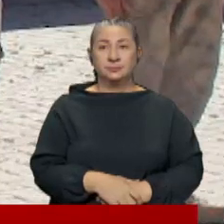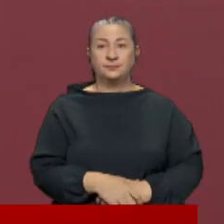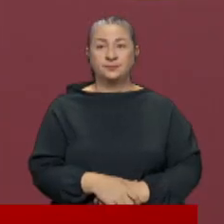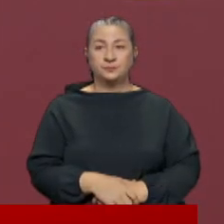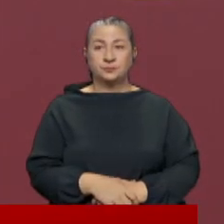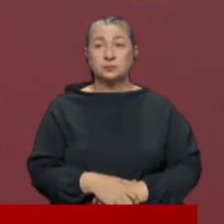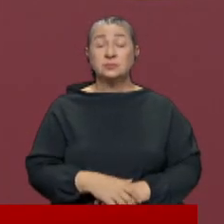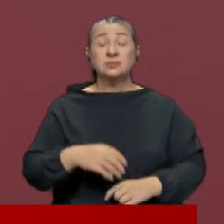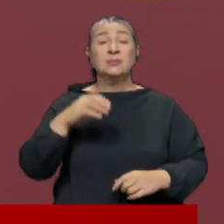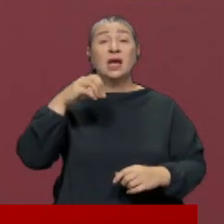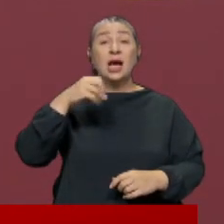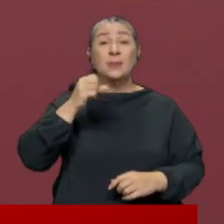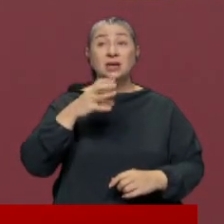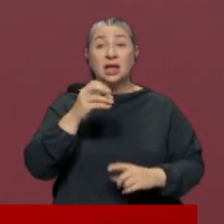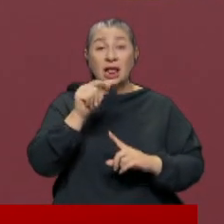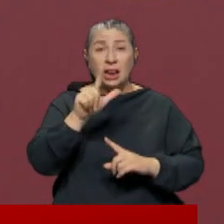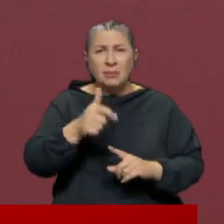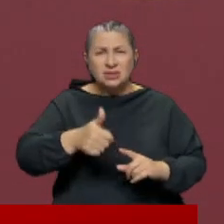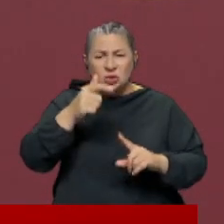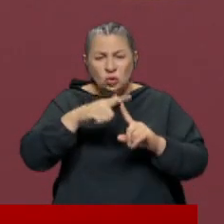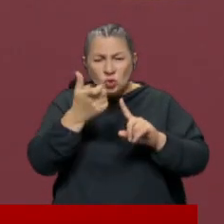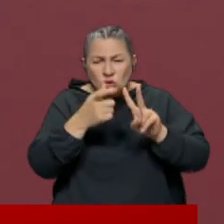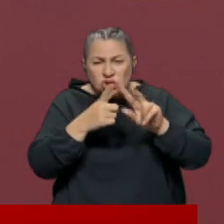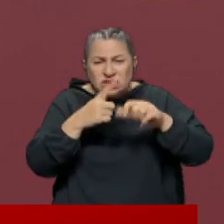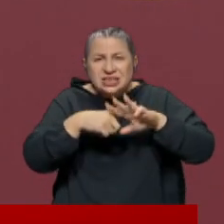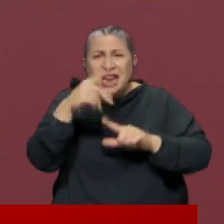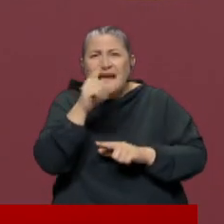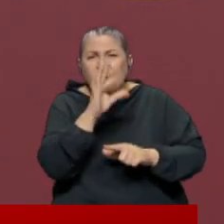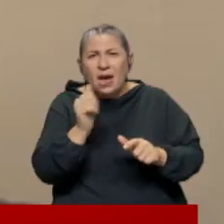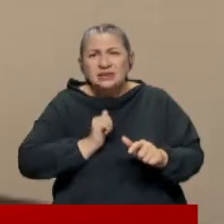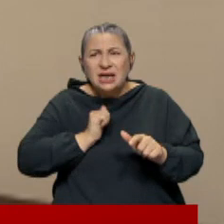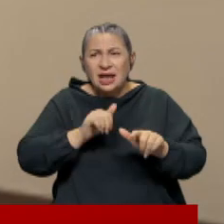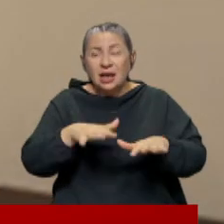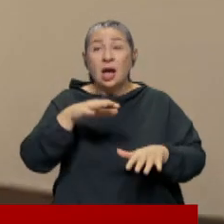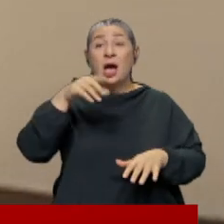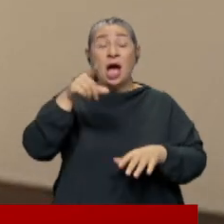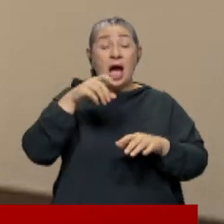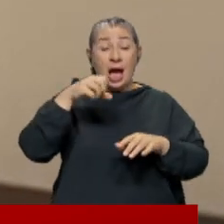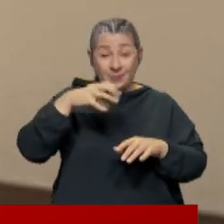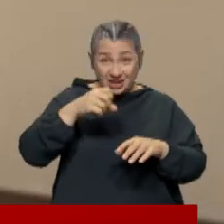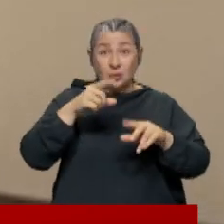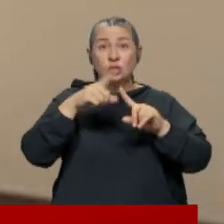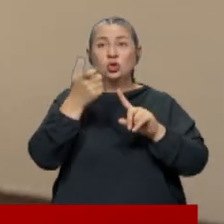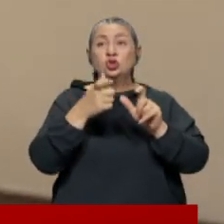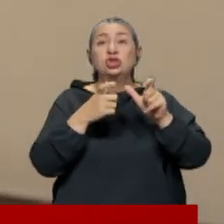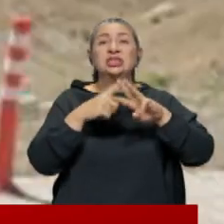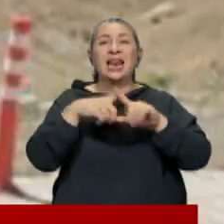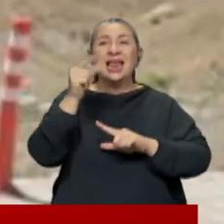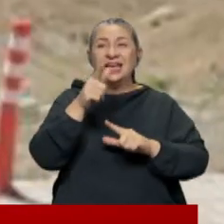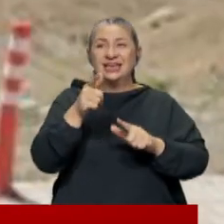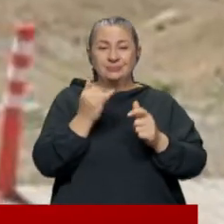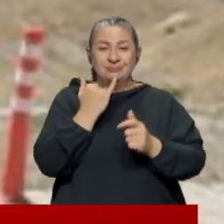AK Parti İl Başkanı kim ya Tunceli'de? Asgari protokolle karşılıyorsunuz falan. AK Parti Tunceli İl Başkanı Sercan Özaydın,